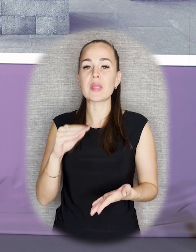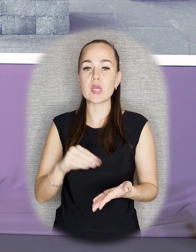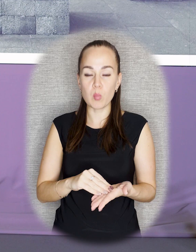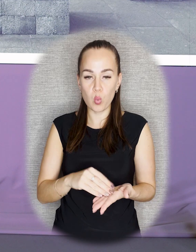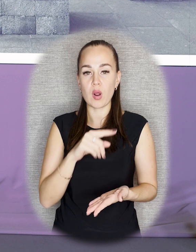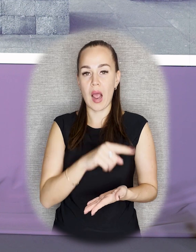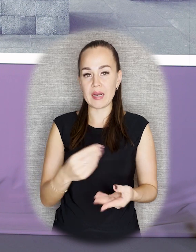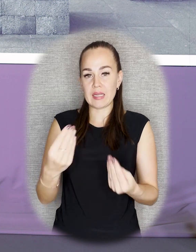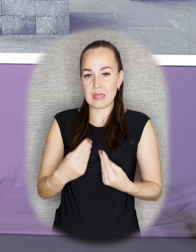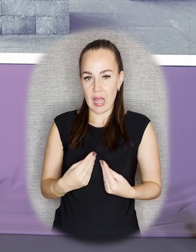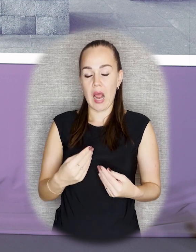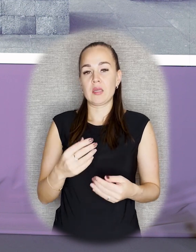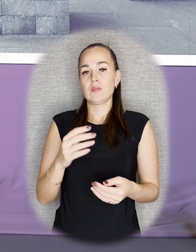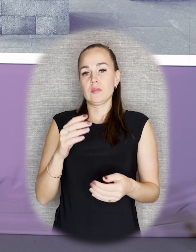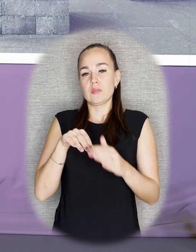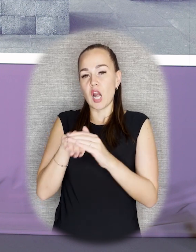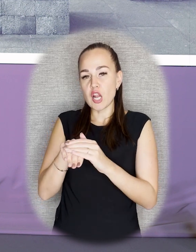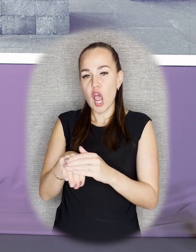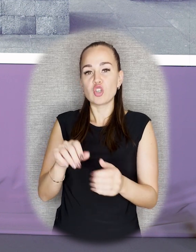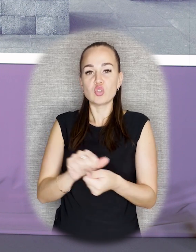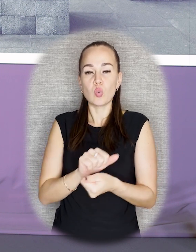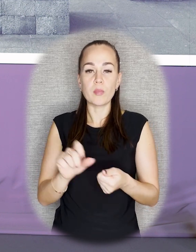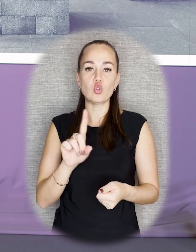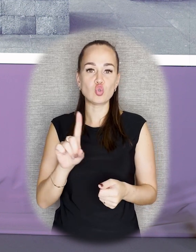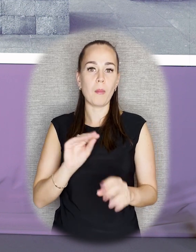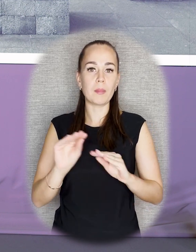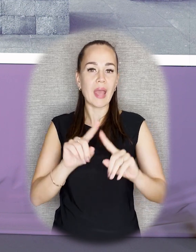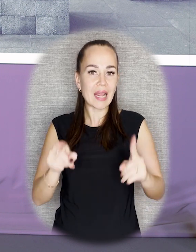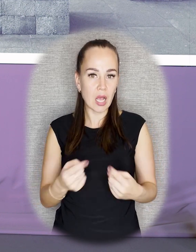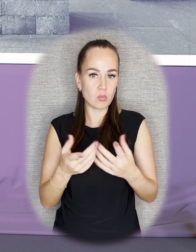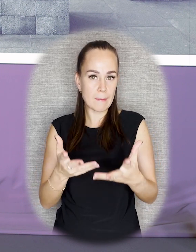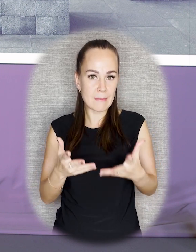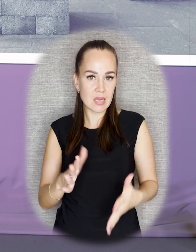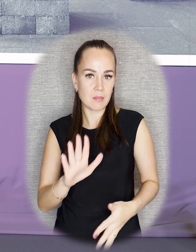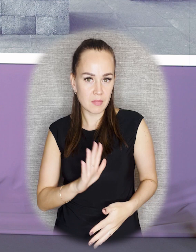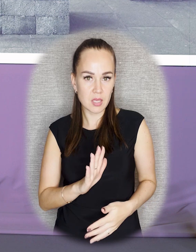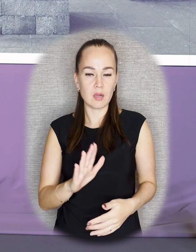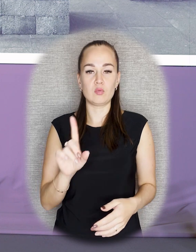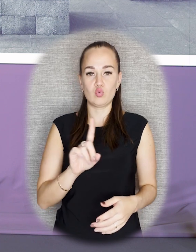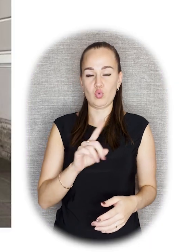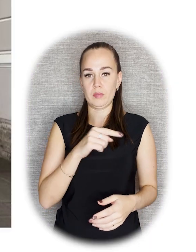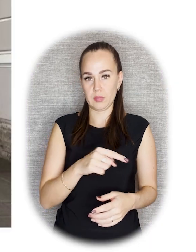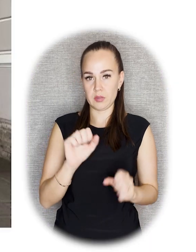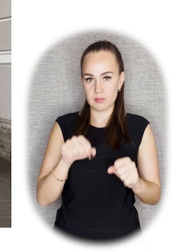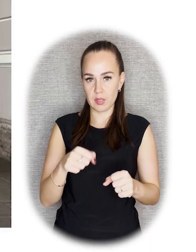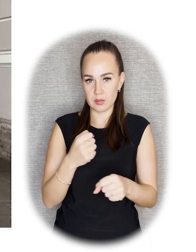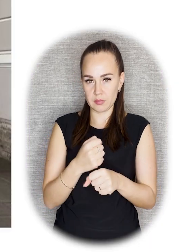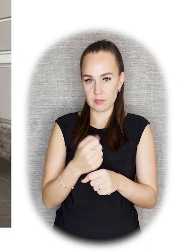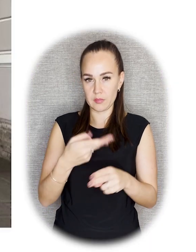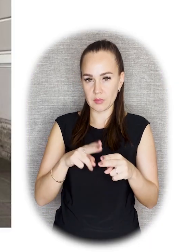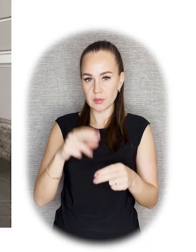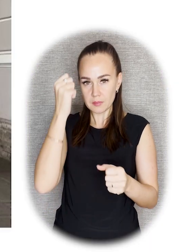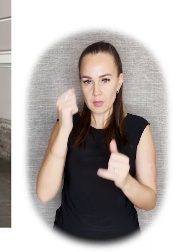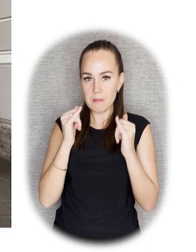хранящиеся у них фотодокументы для того, чтобы реконструкция была проведена, и мы могли изучить эти памятники. Дело в том, что